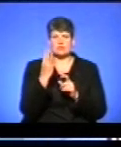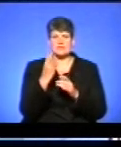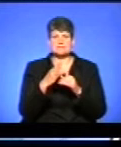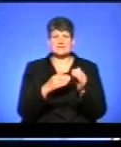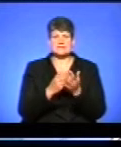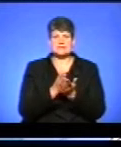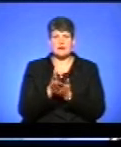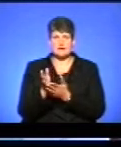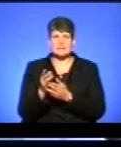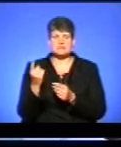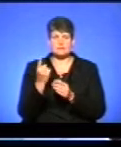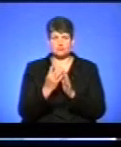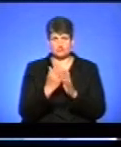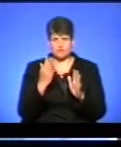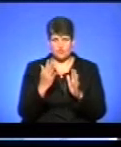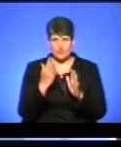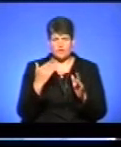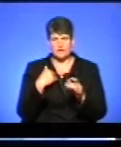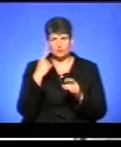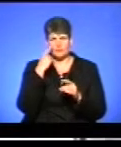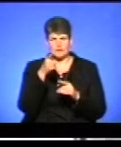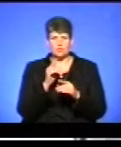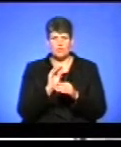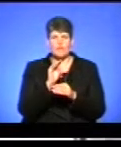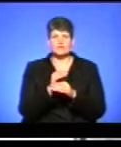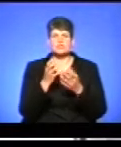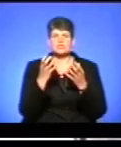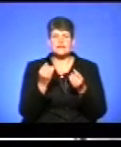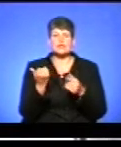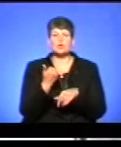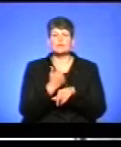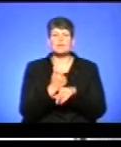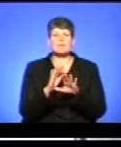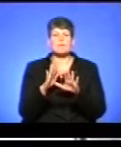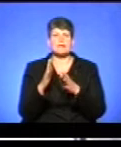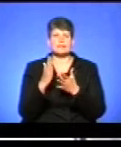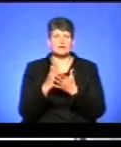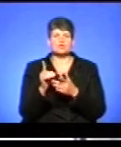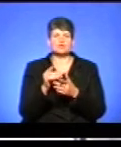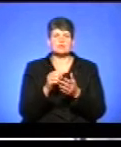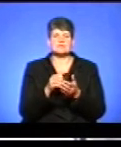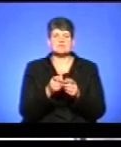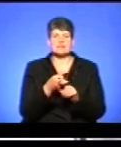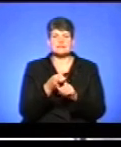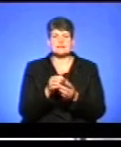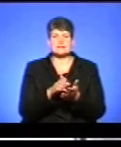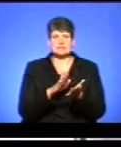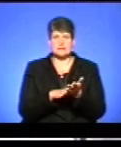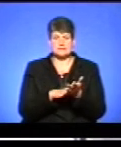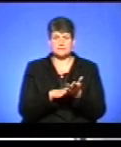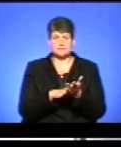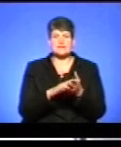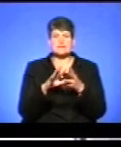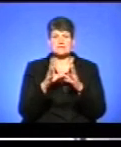Це першочергово. Я думаю, що ви доповните ще, які є основні такі моменти щодо реєстрації власне електронного кабінету.